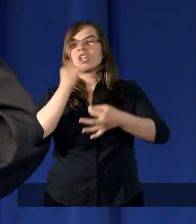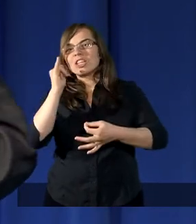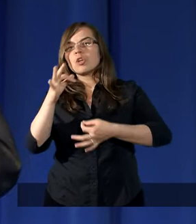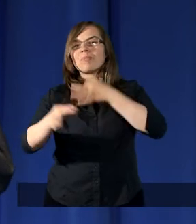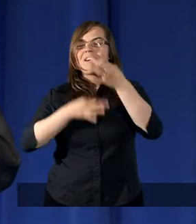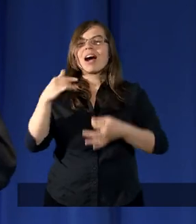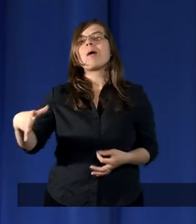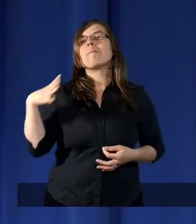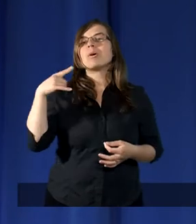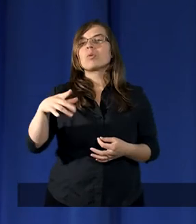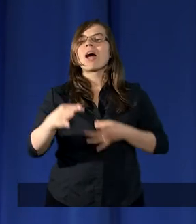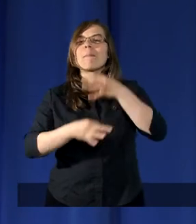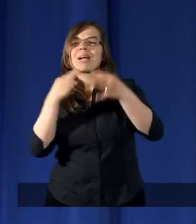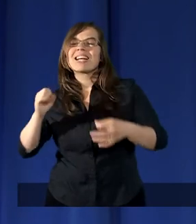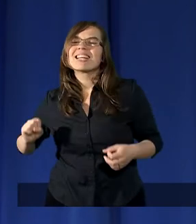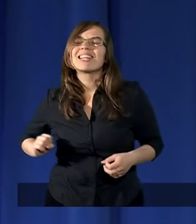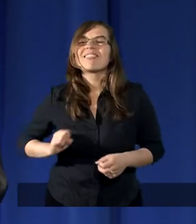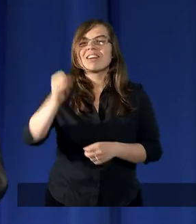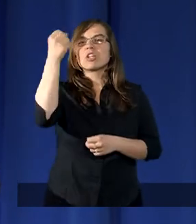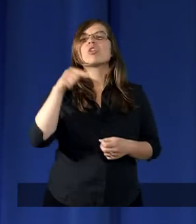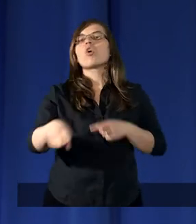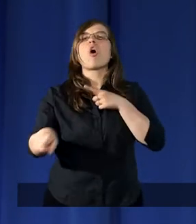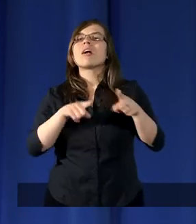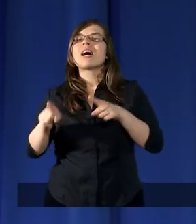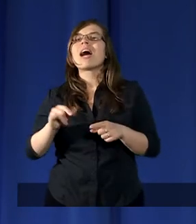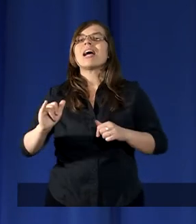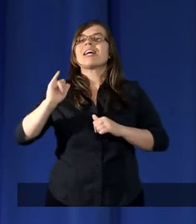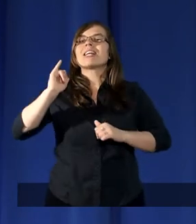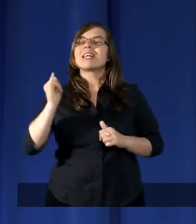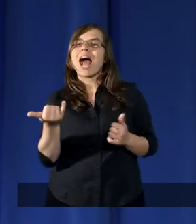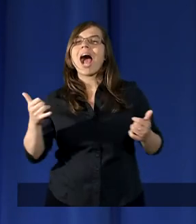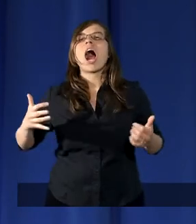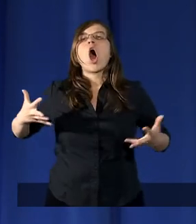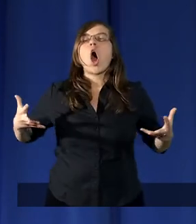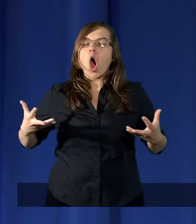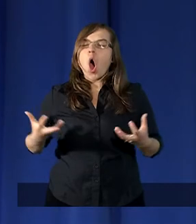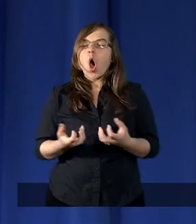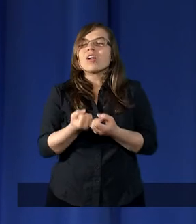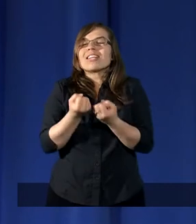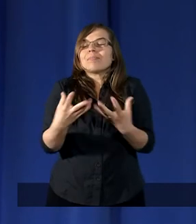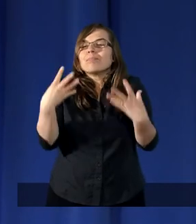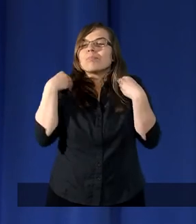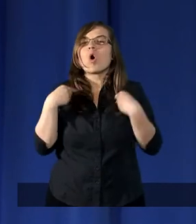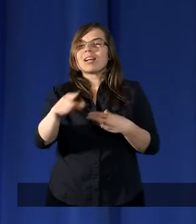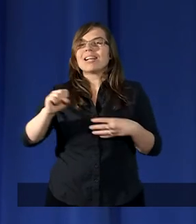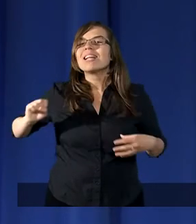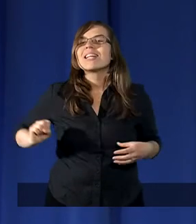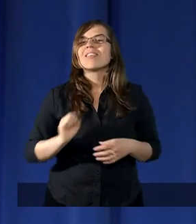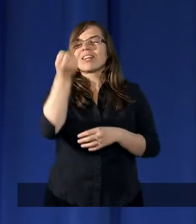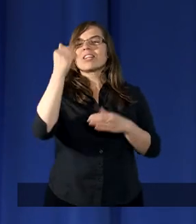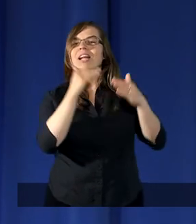Była to pieśń zwycięstwa. To znaczy, jak odnieśli zwycięstwo